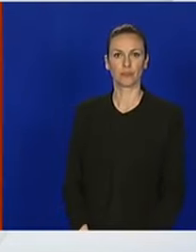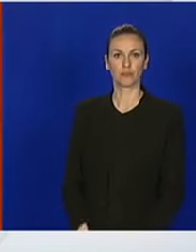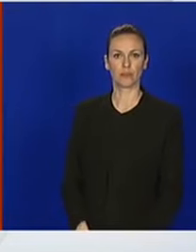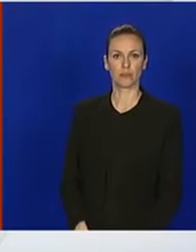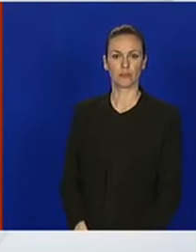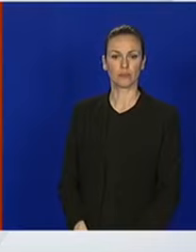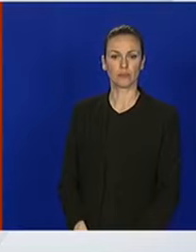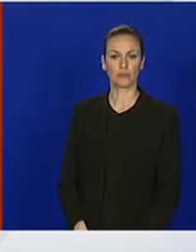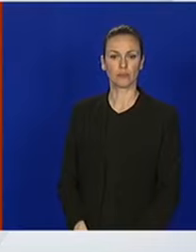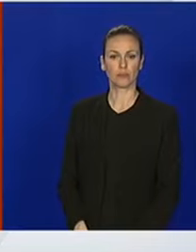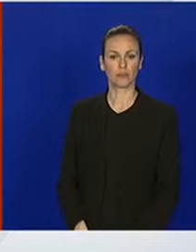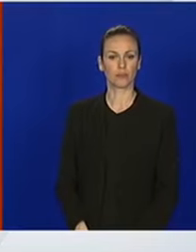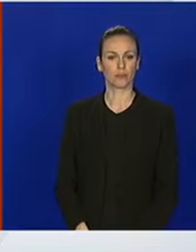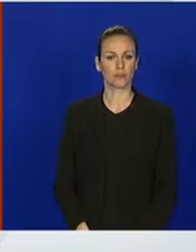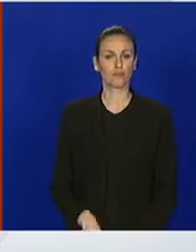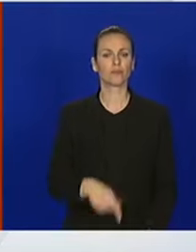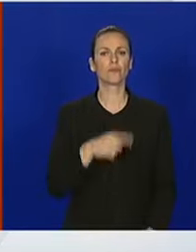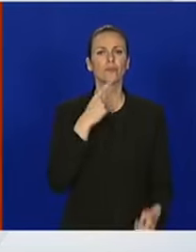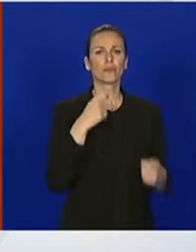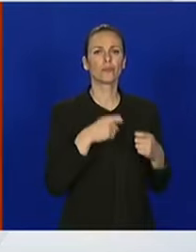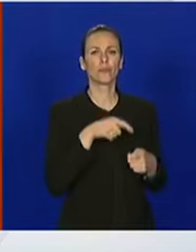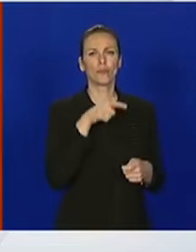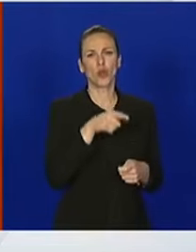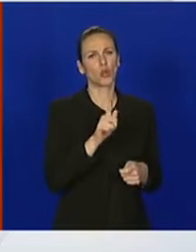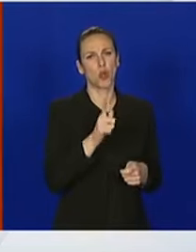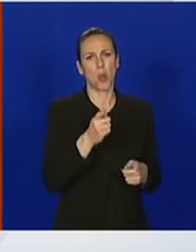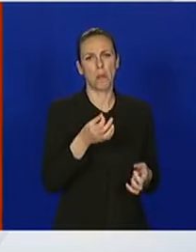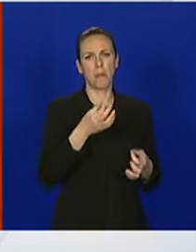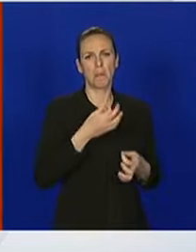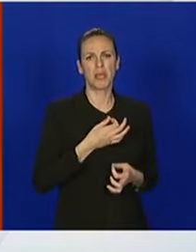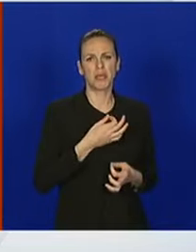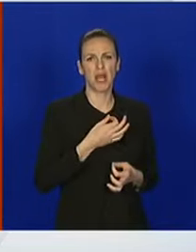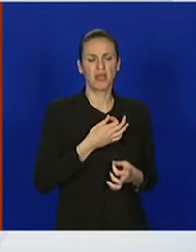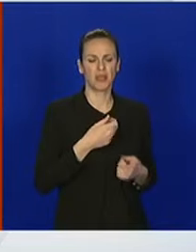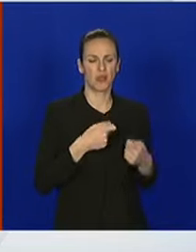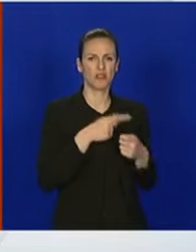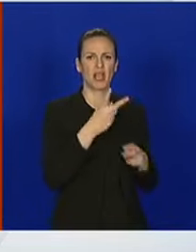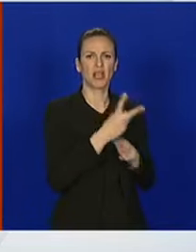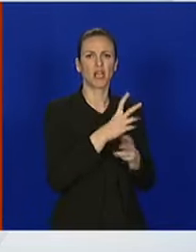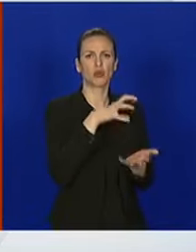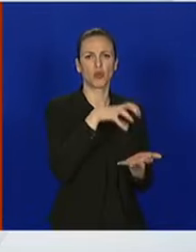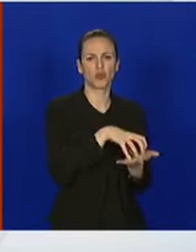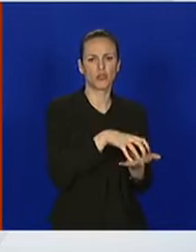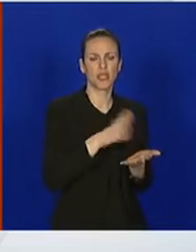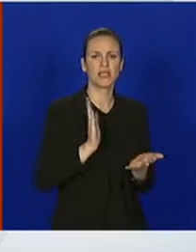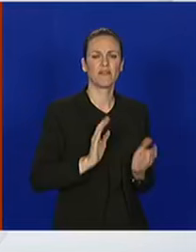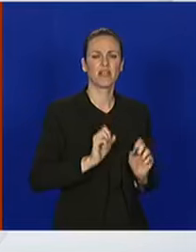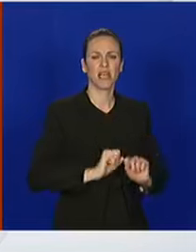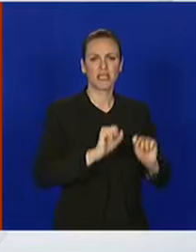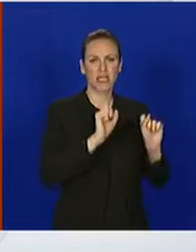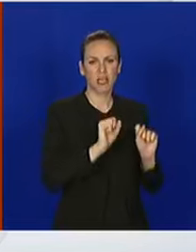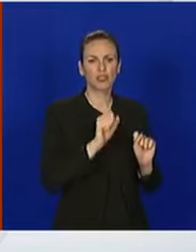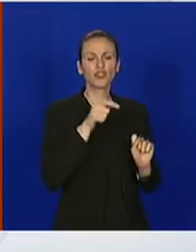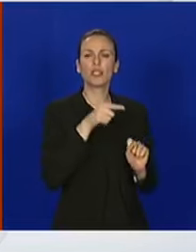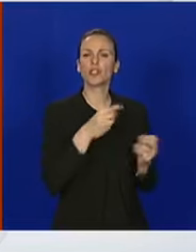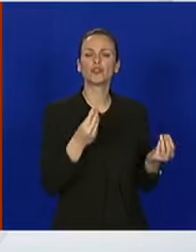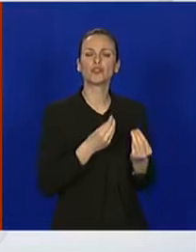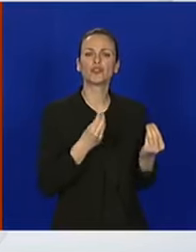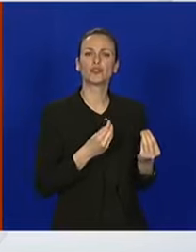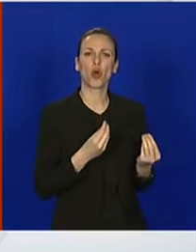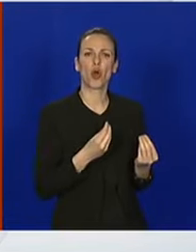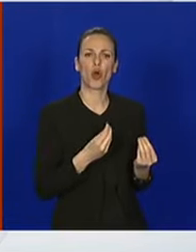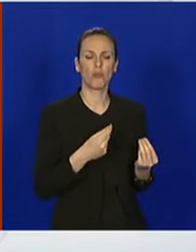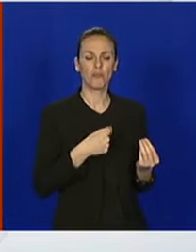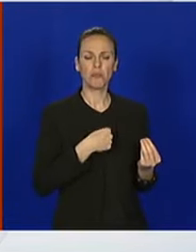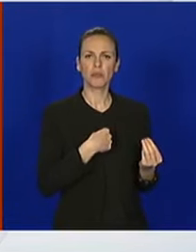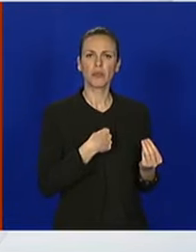ili ne? Pa to za cijelo nije pitanje za nacionalni stožer civilne zaštite. Ono što ja